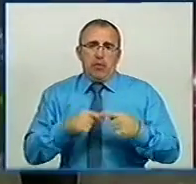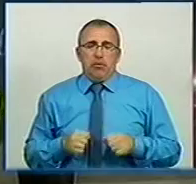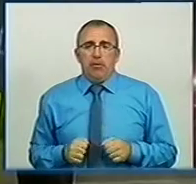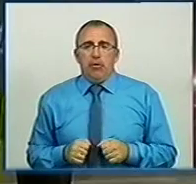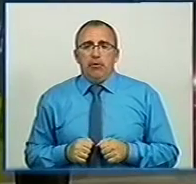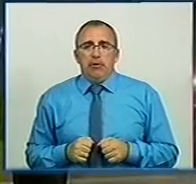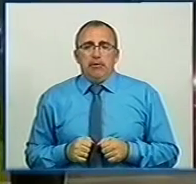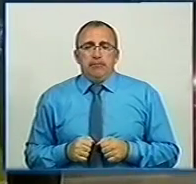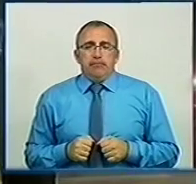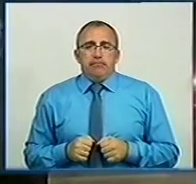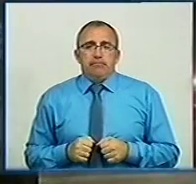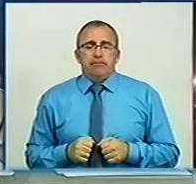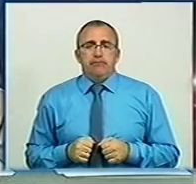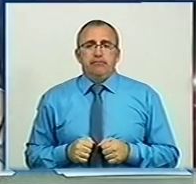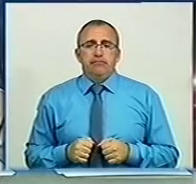Зеленкін. День за днем.